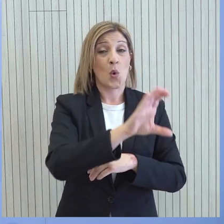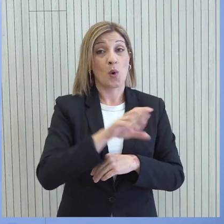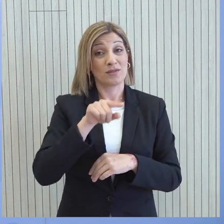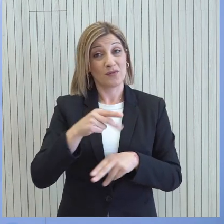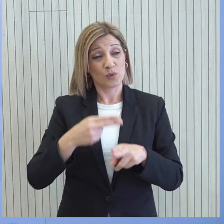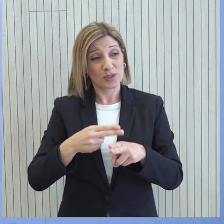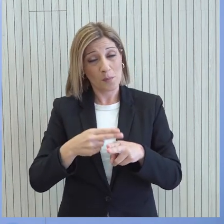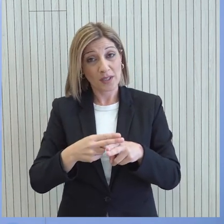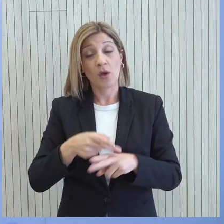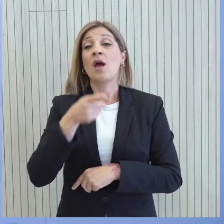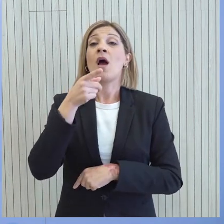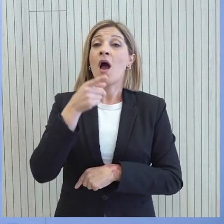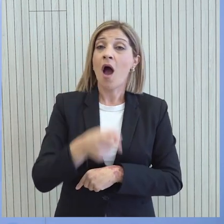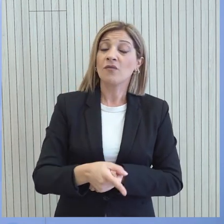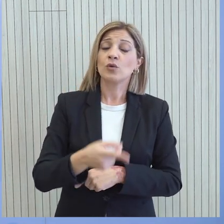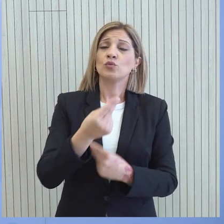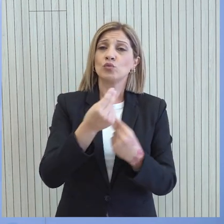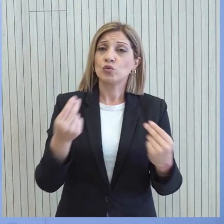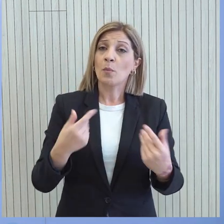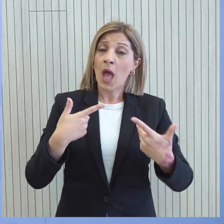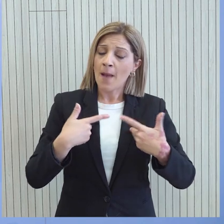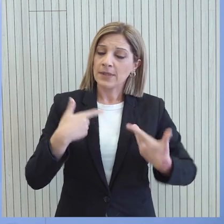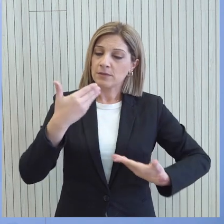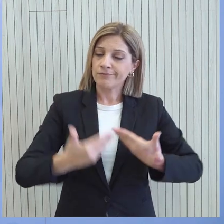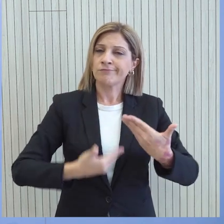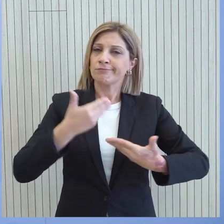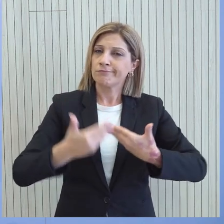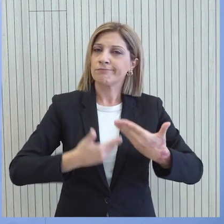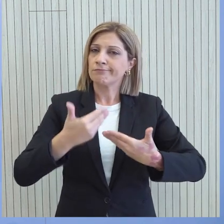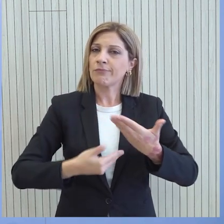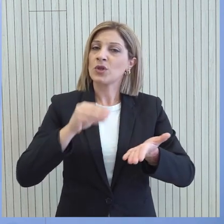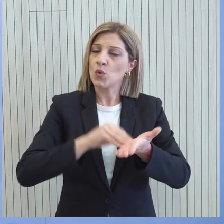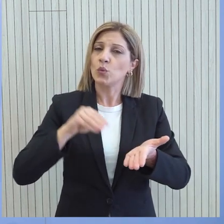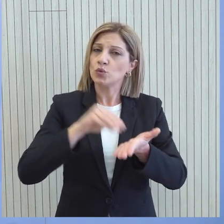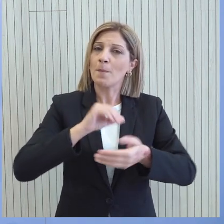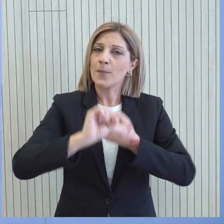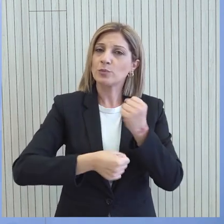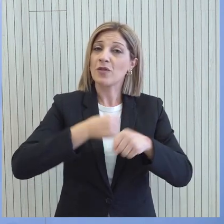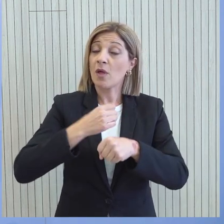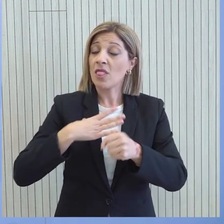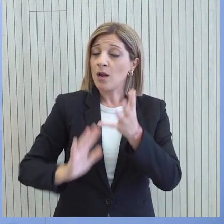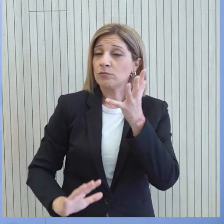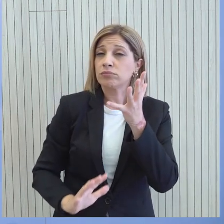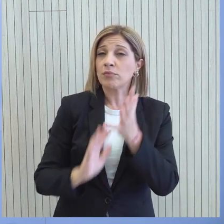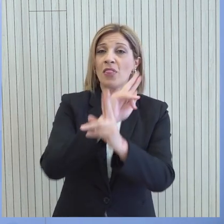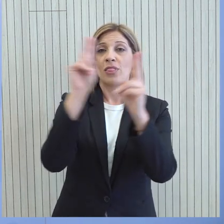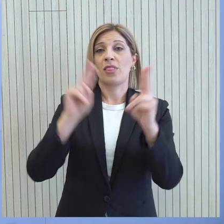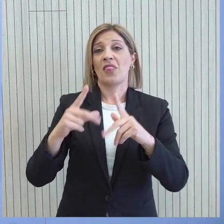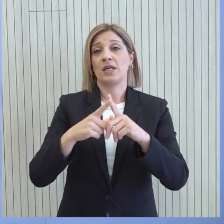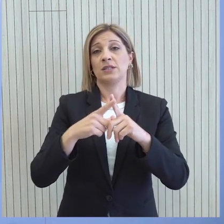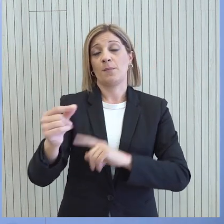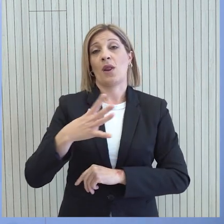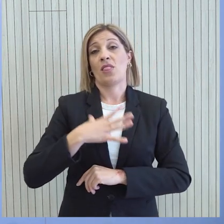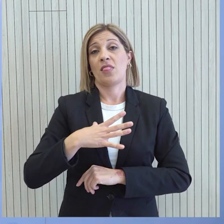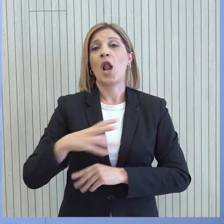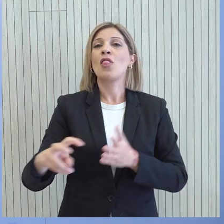ίδια ένταση, με τον ίδιο βηματισμό θα συνεχίσουμε τις προσπάθειες για απεραιτέρω αναβάθμιση της χώρας μας διεθνώς. Μεσό της